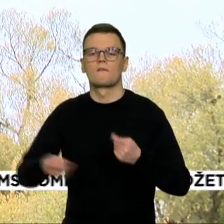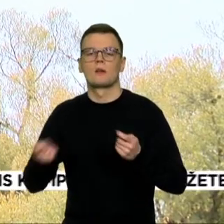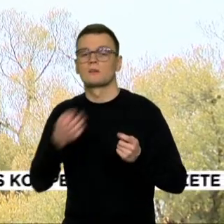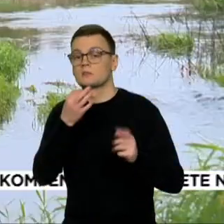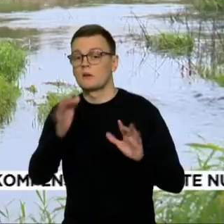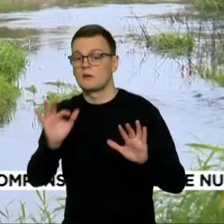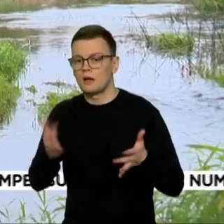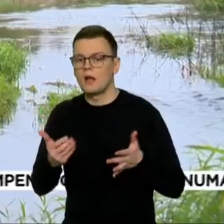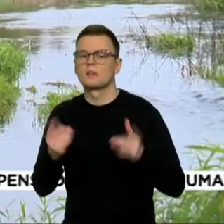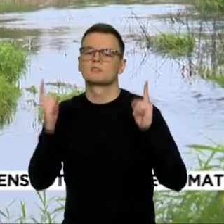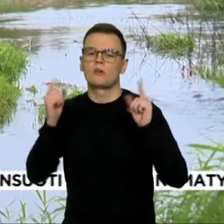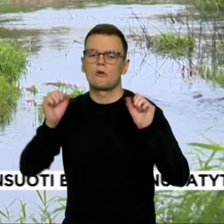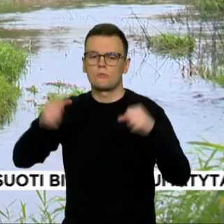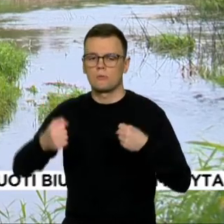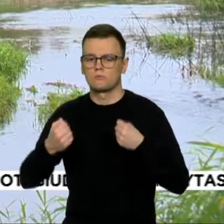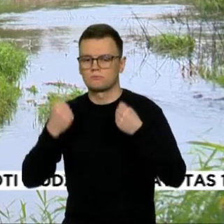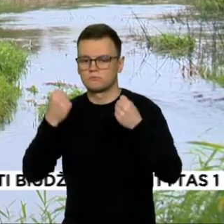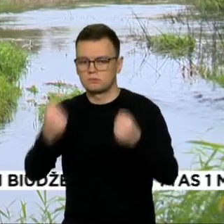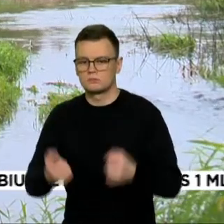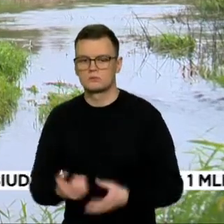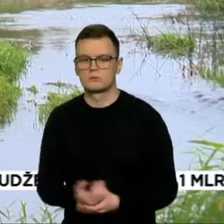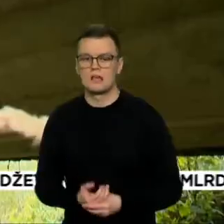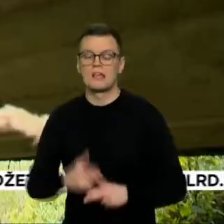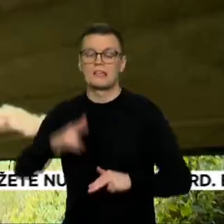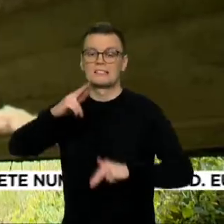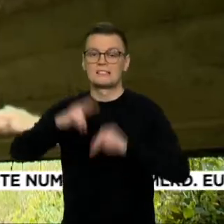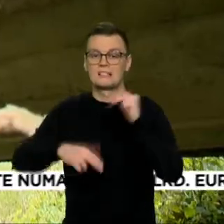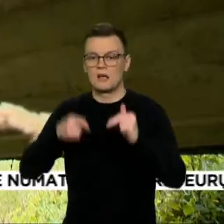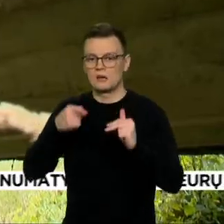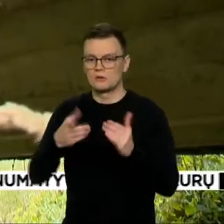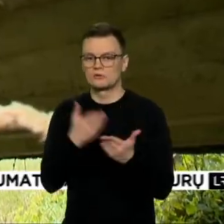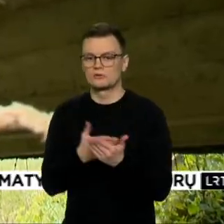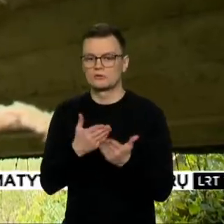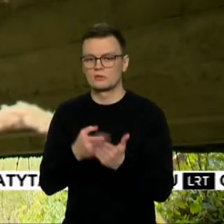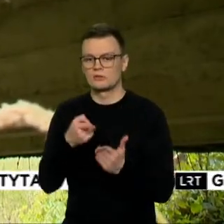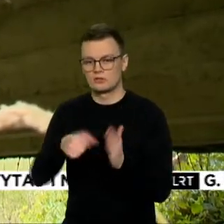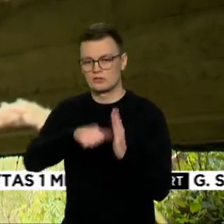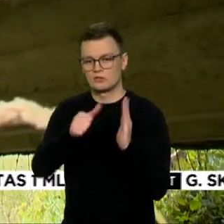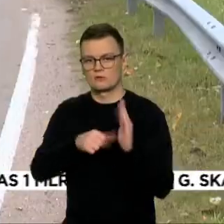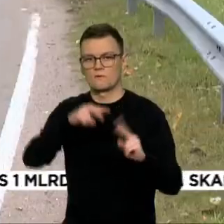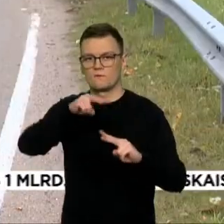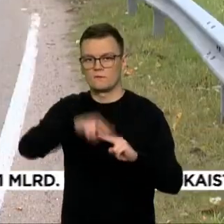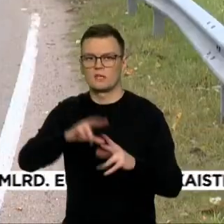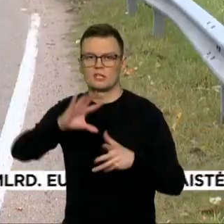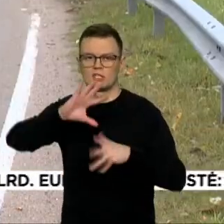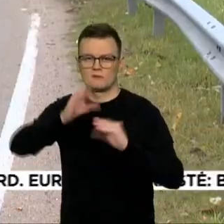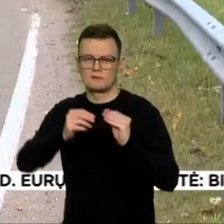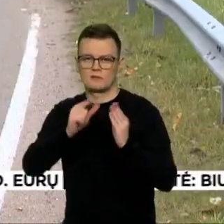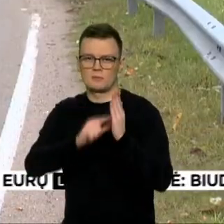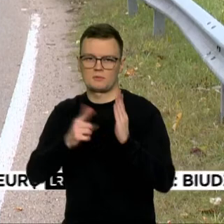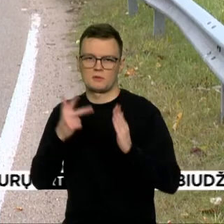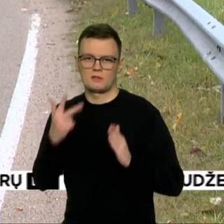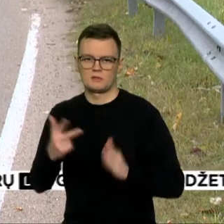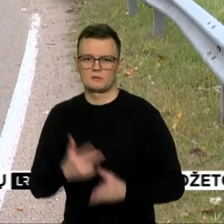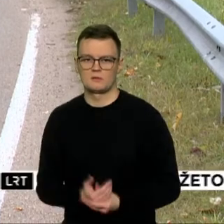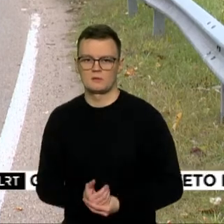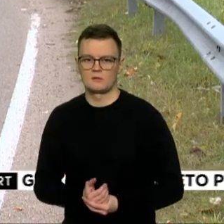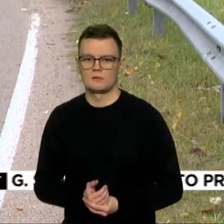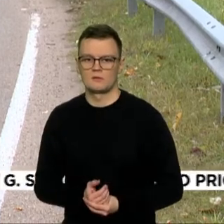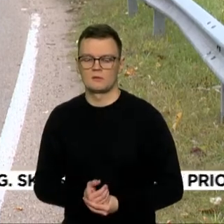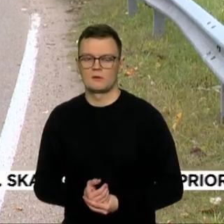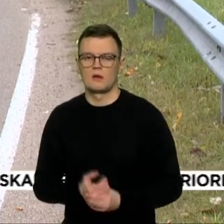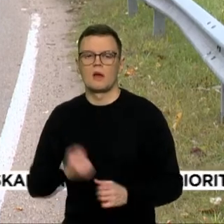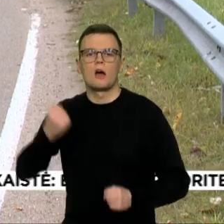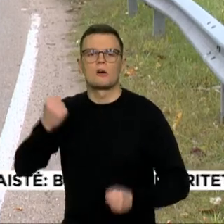Kelio statinių, kuriuos reikia tvarkyti sąraše, jis 16 iš 73. Automobilių kelių direkcijos vadovas sako,